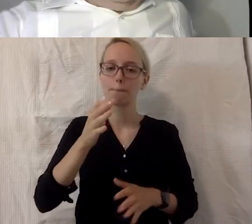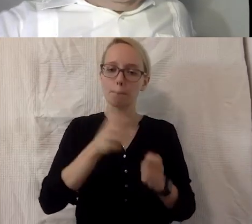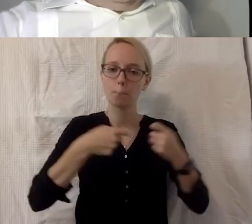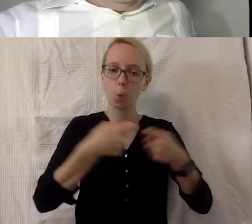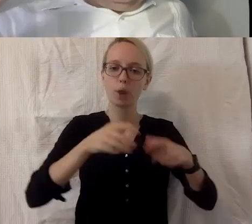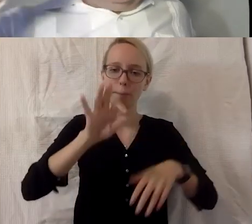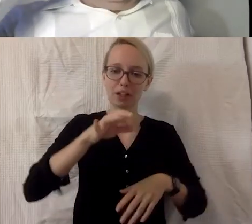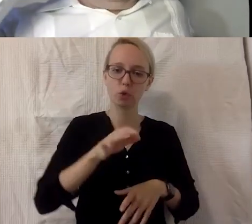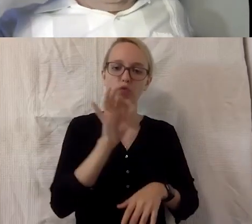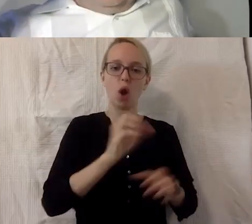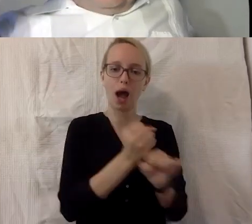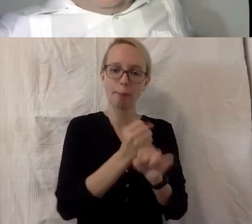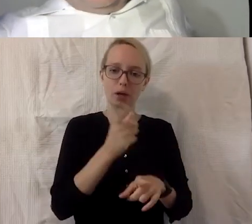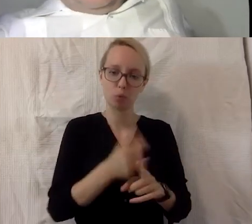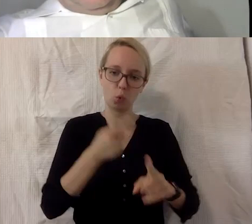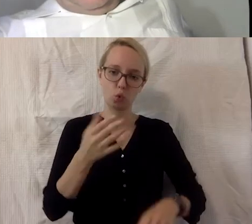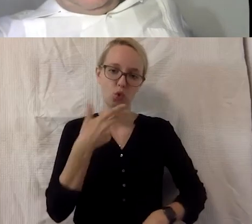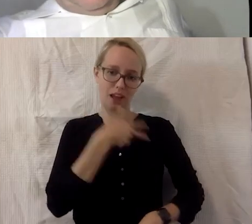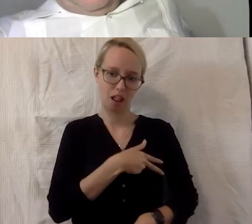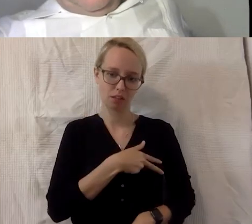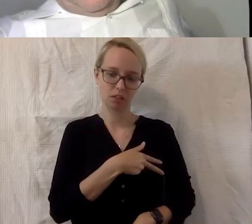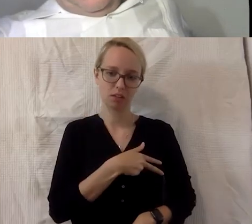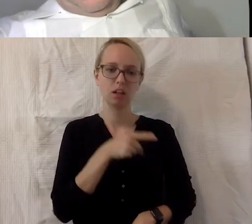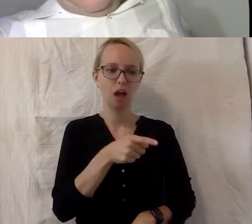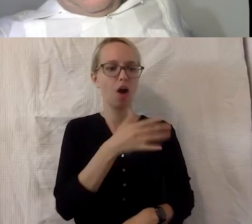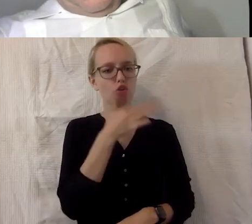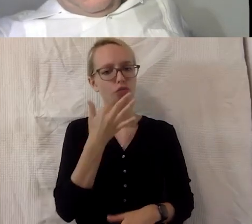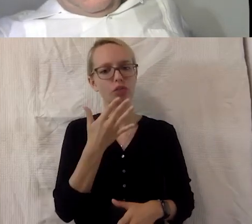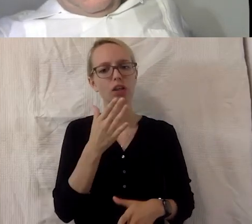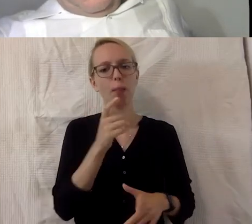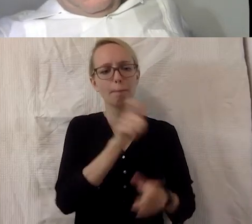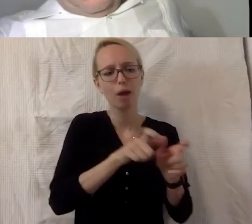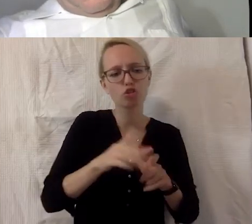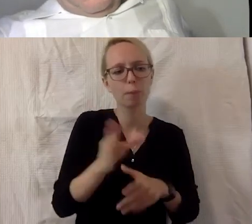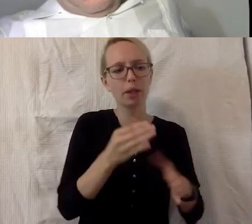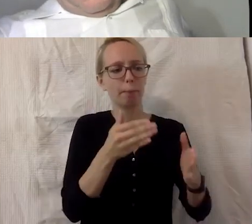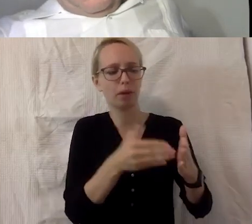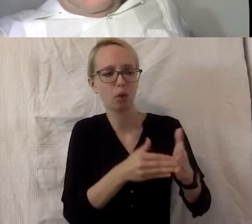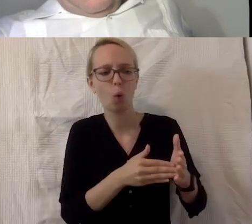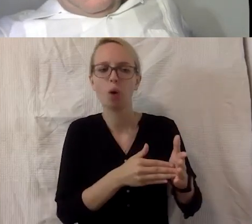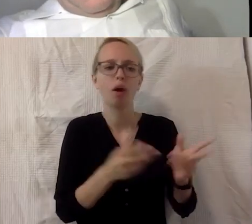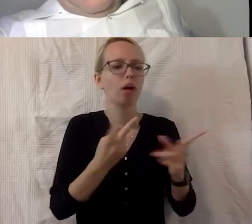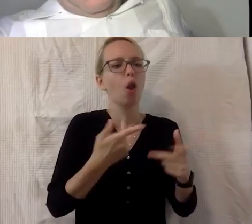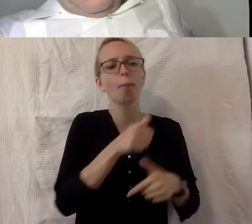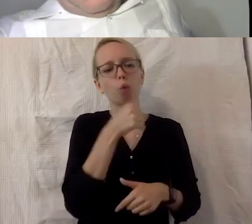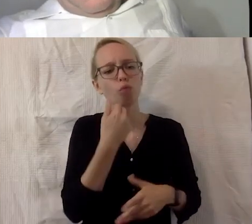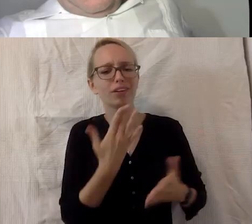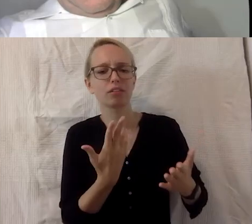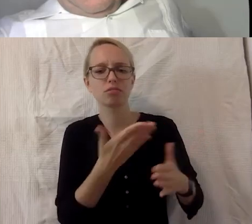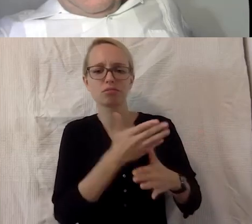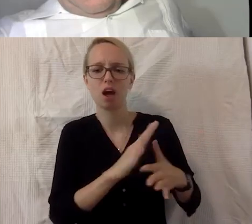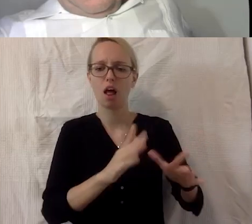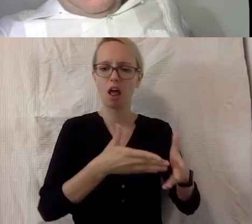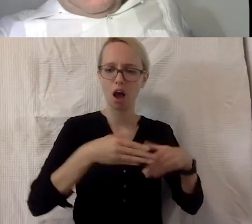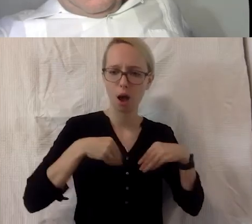Andreas Heinecke gesagt hat, eigentlich viele Themen für Menschen mit Behinderungen, sei es berufliche Teilhabe, Rehabilitation, das